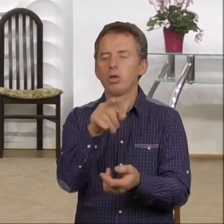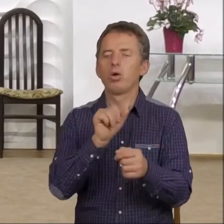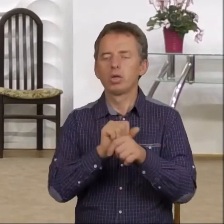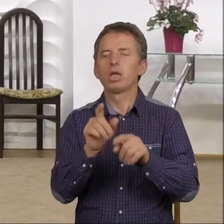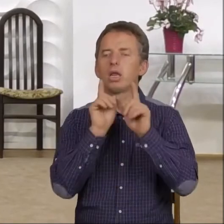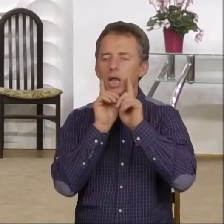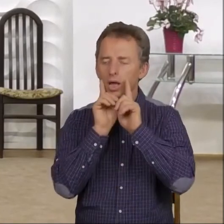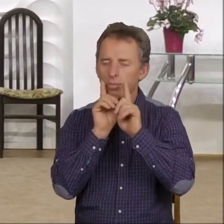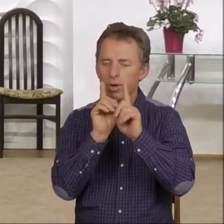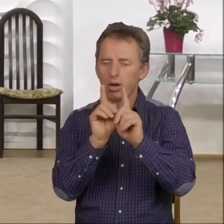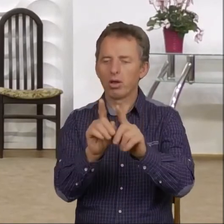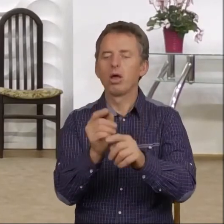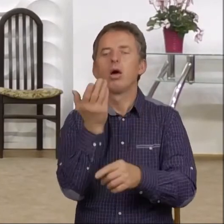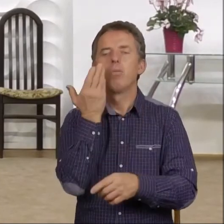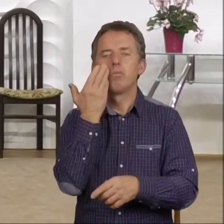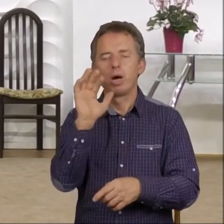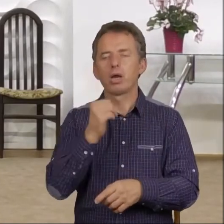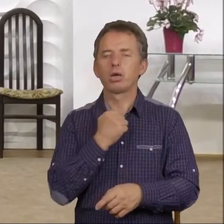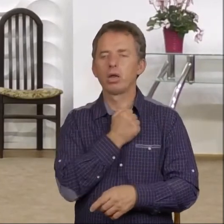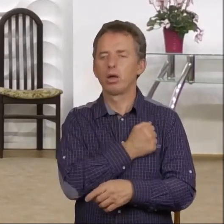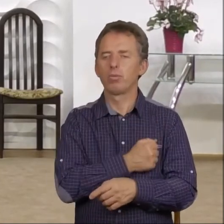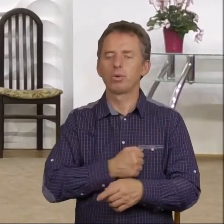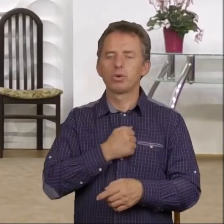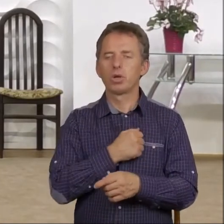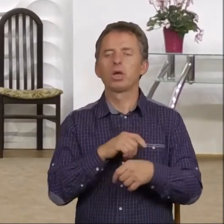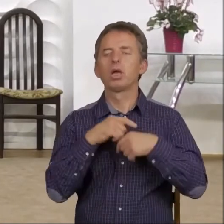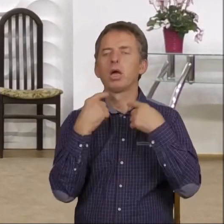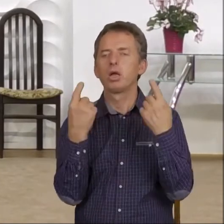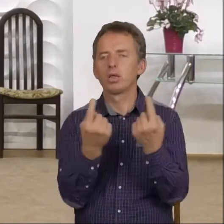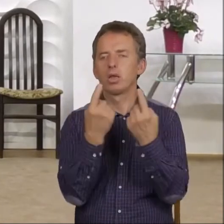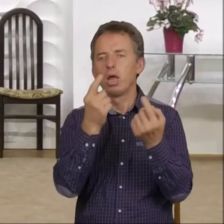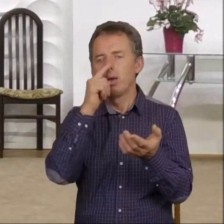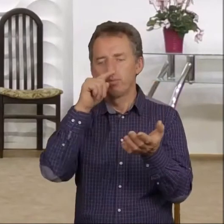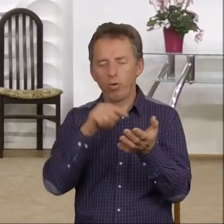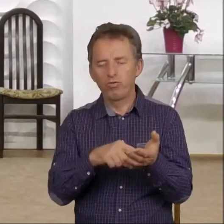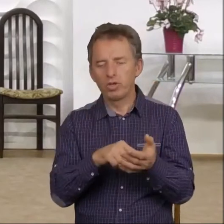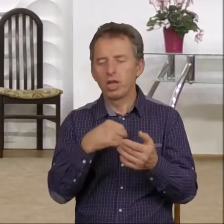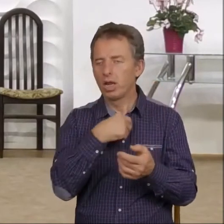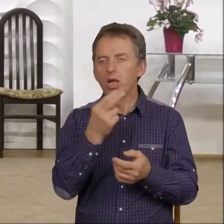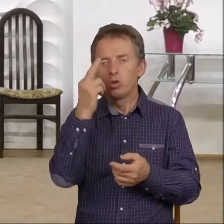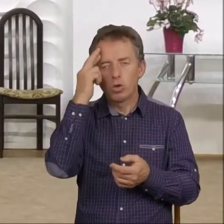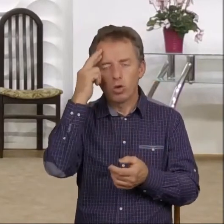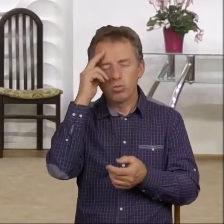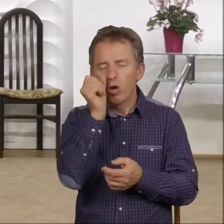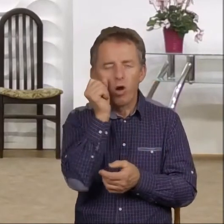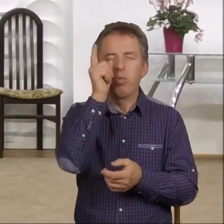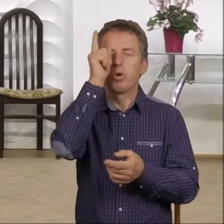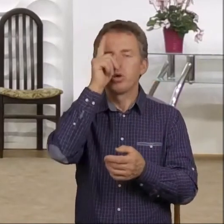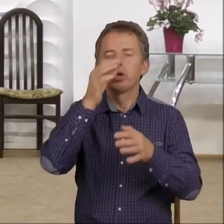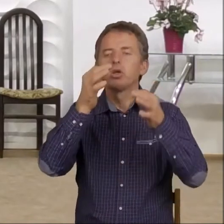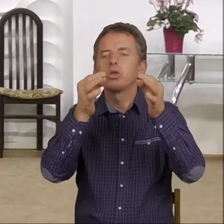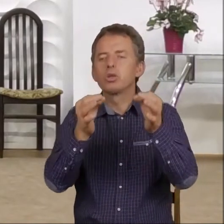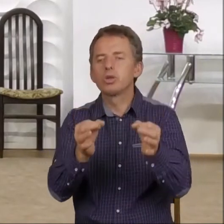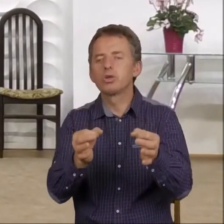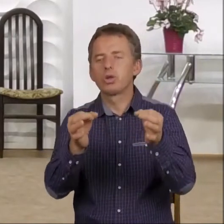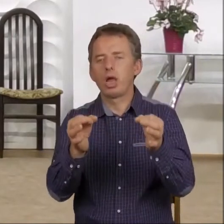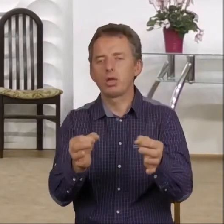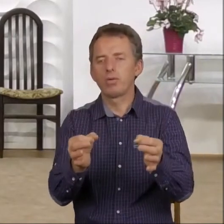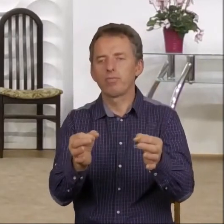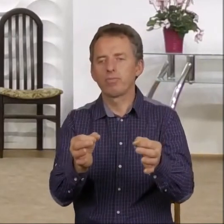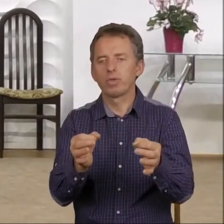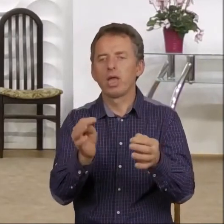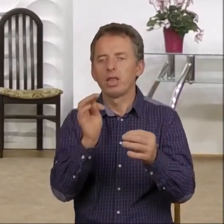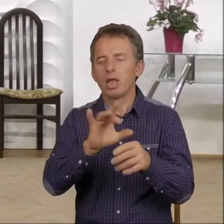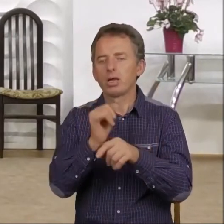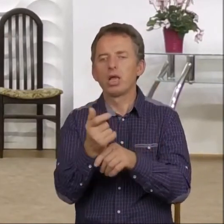bardzo przykra sytuacja. Ale ona powinna nam uzmysławiać to, że dzisiaj, tak